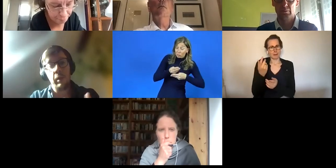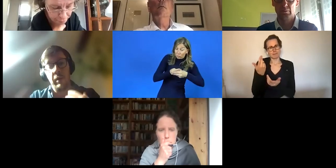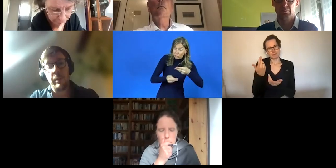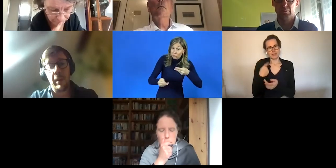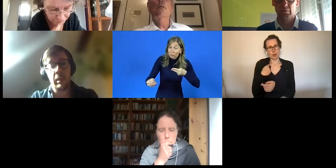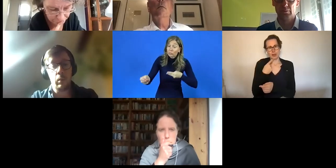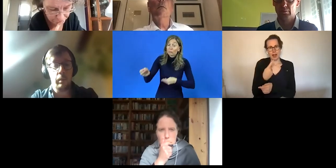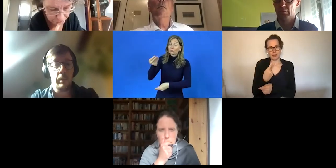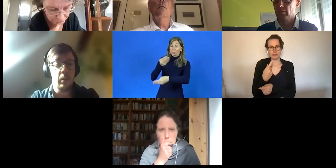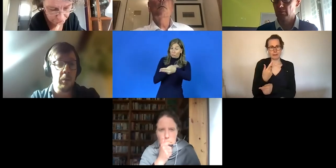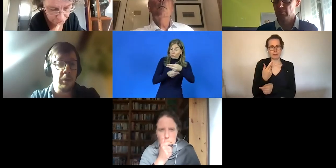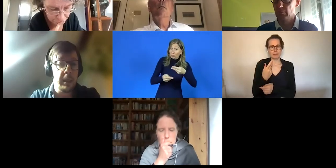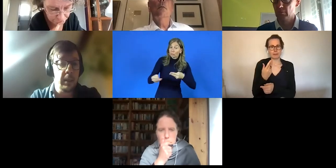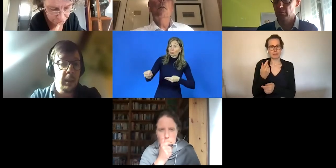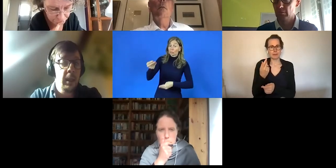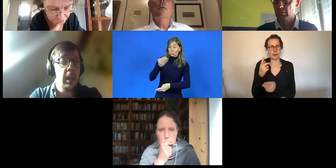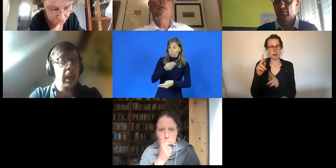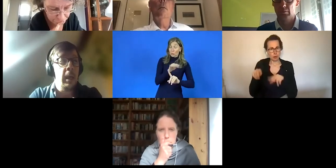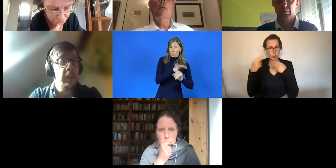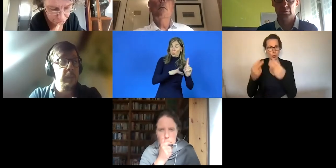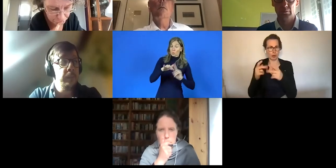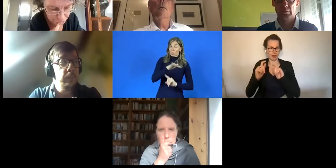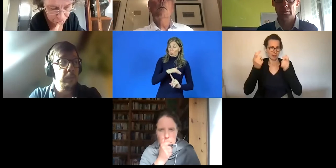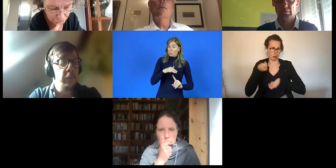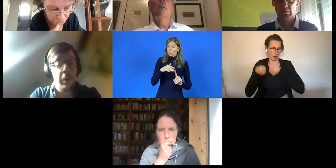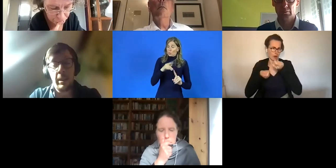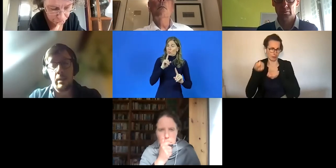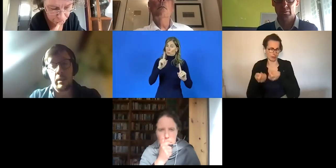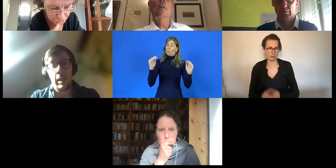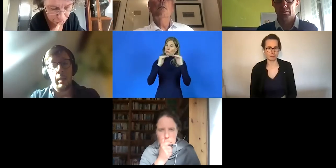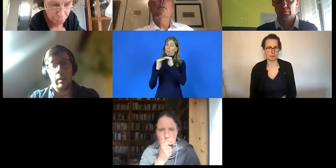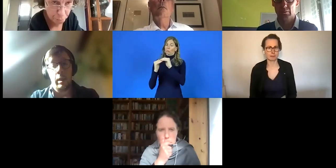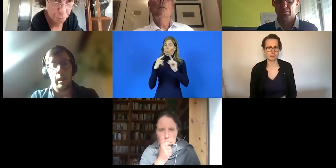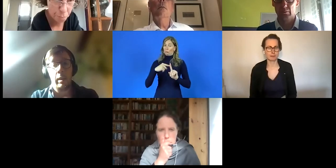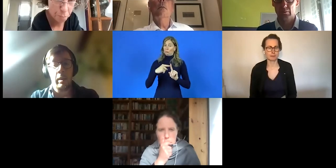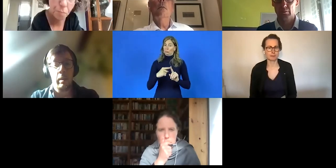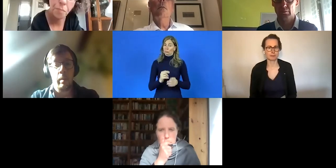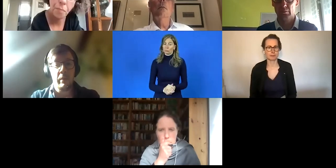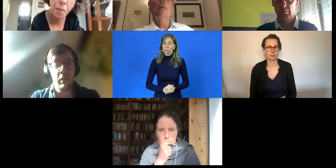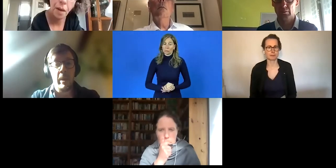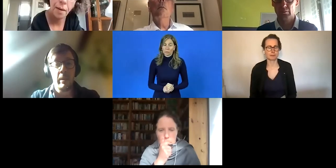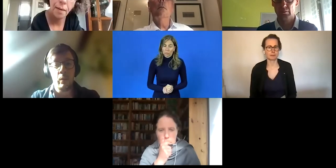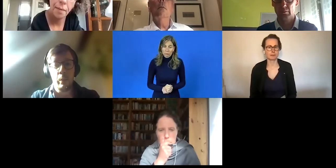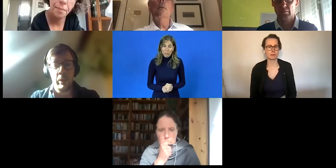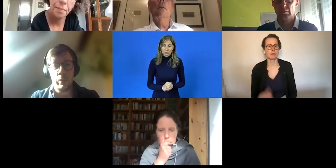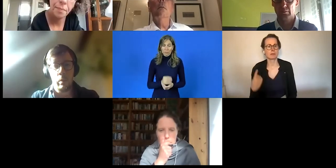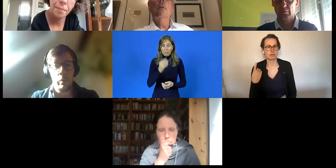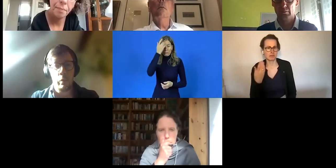es muss selbstverständlich auch reinvestiert werden in die Gesellschaft.